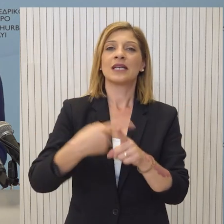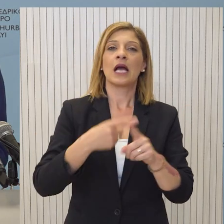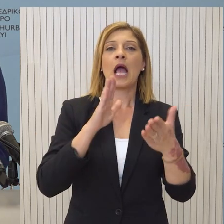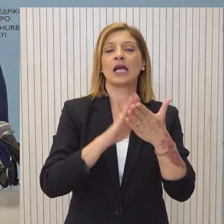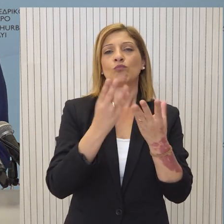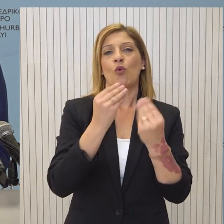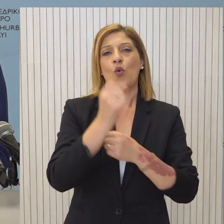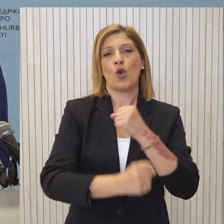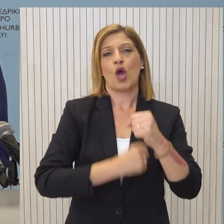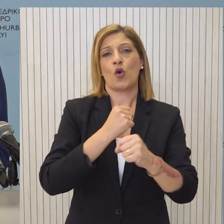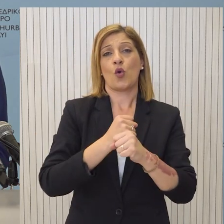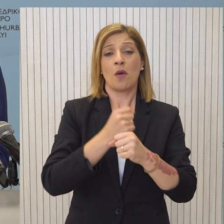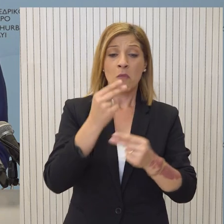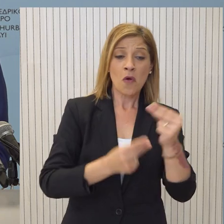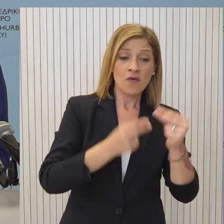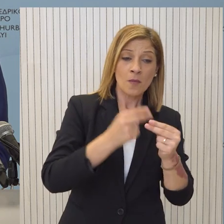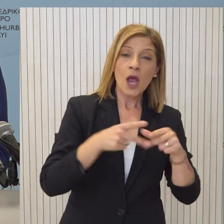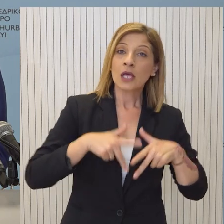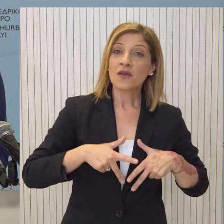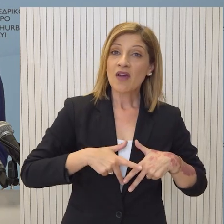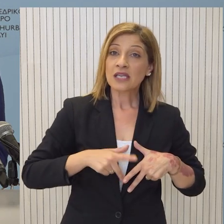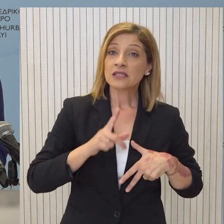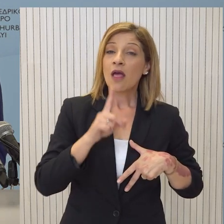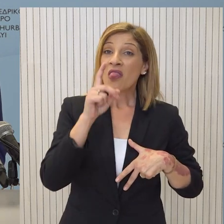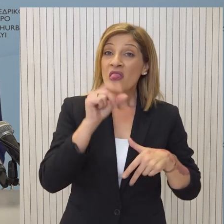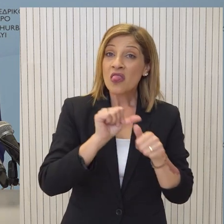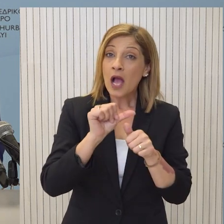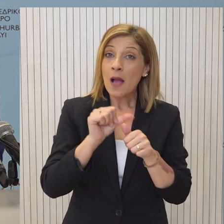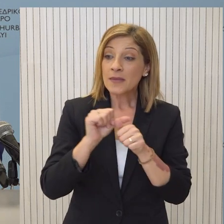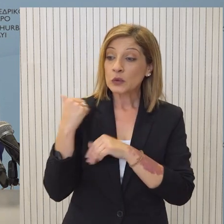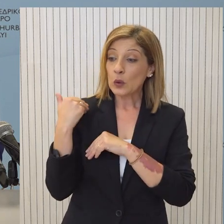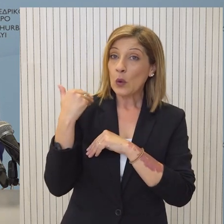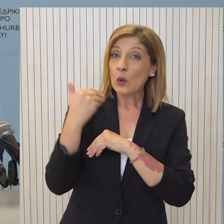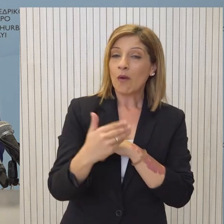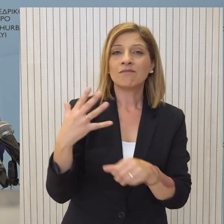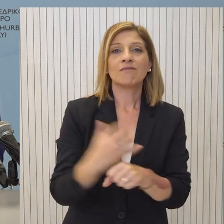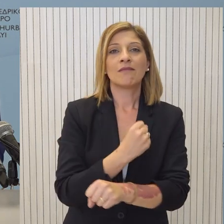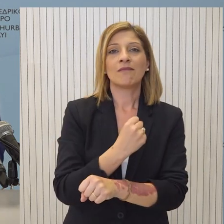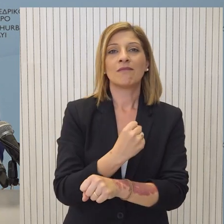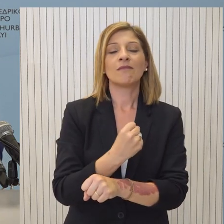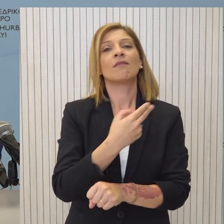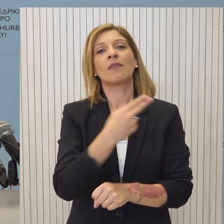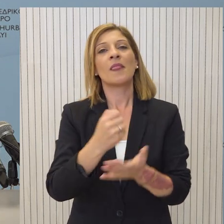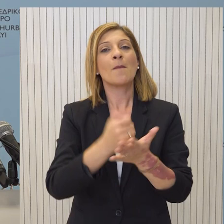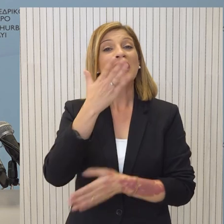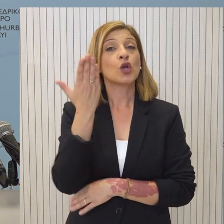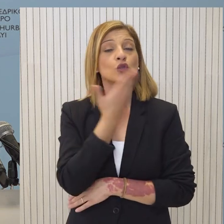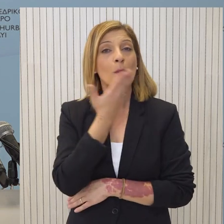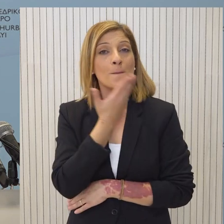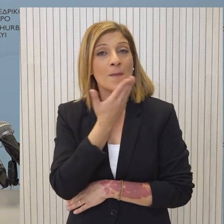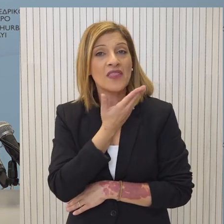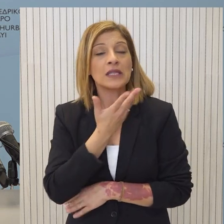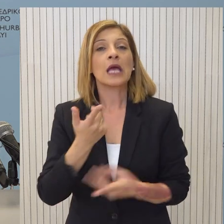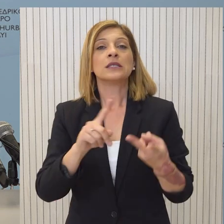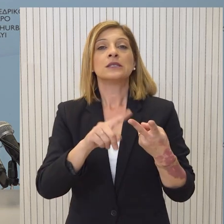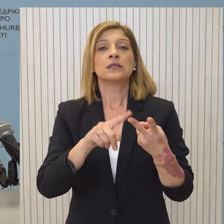χρόνιων ζητημάτων που η κυβέρνηση έχει πετύχει στους πρώτους 10 μήνες, όπως είναι μεταξύ άλλων το ζήτημα των αξιολογήσεων των μαθητών, η